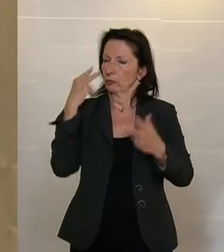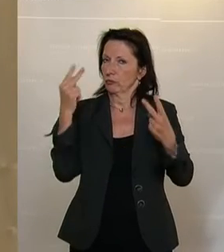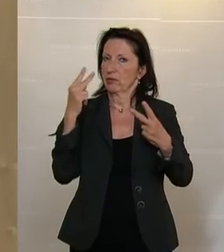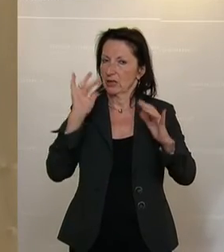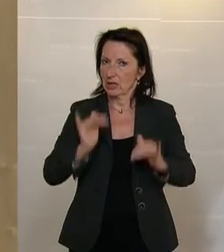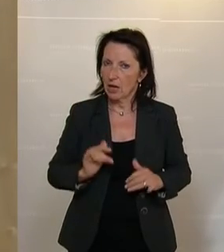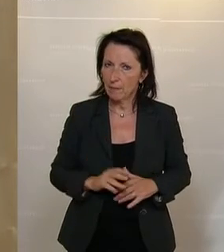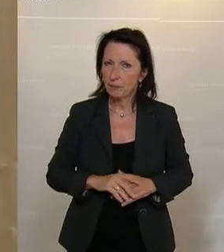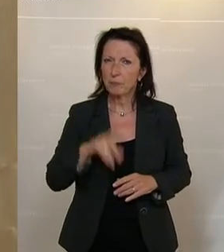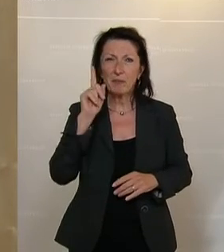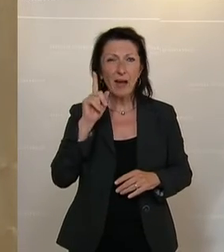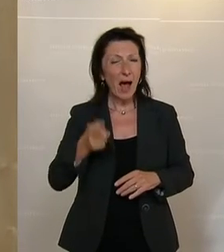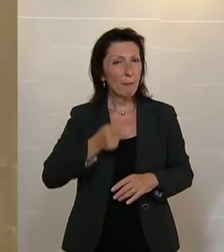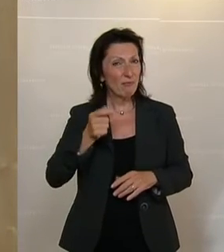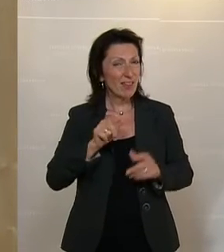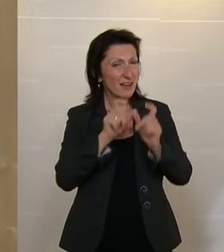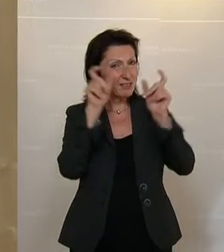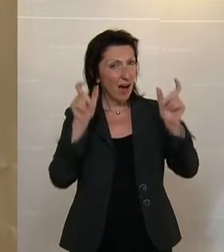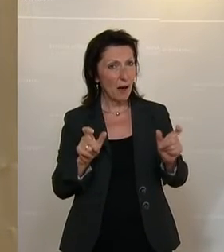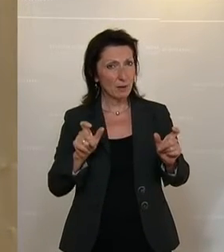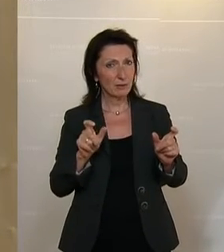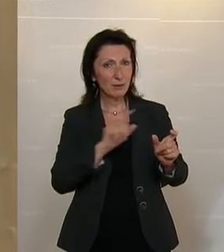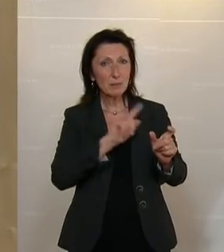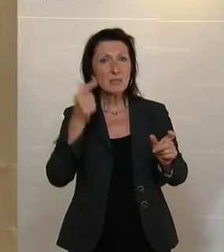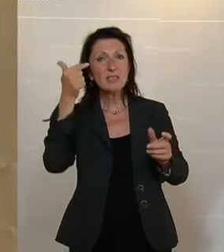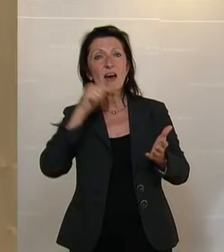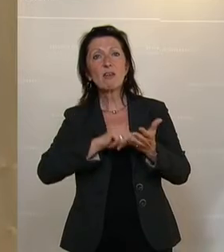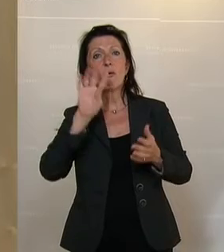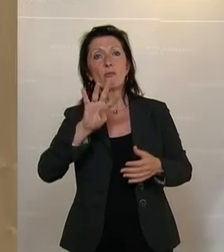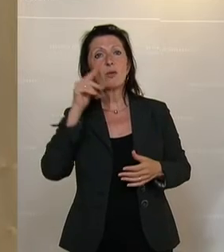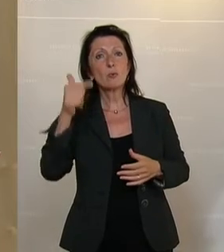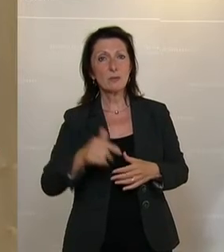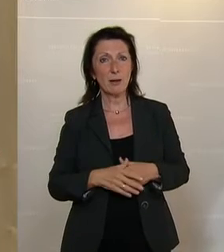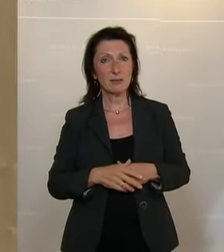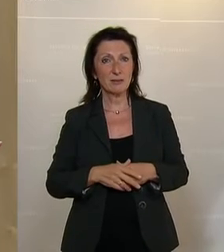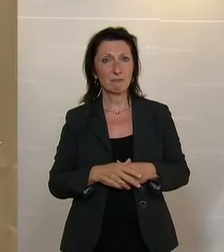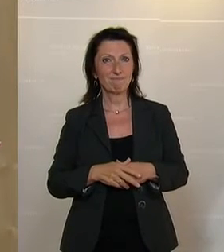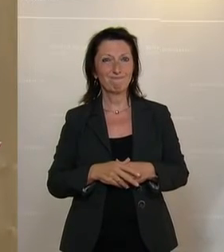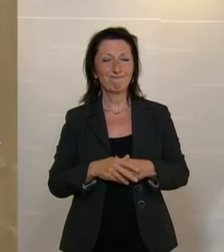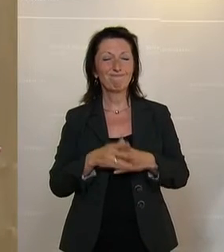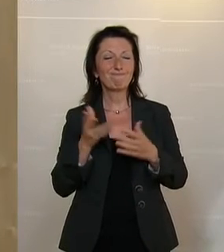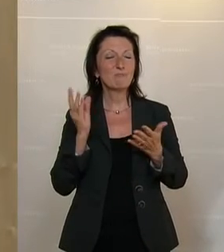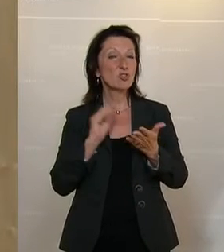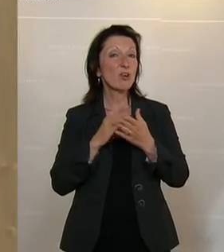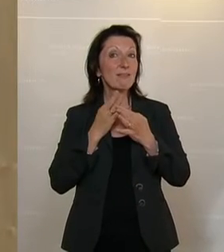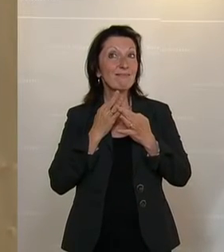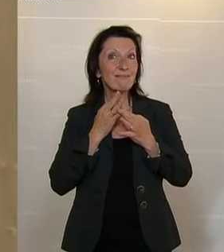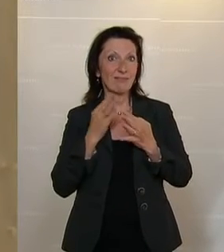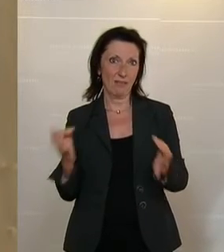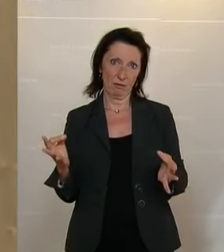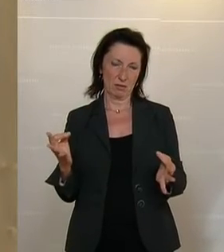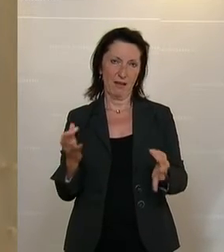Aber auch im Finanzrahmen, da jetzt bis 2024, ist nichts enthalten,